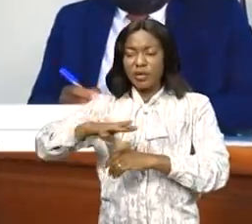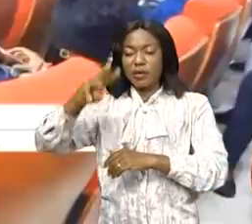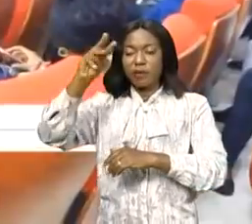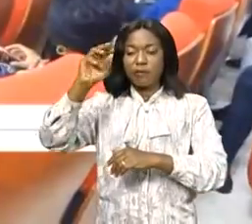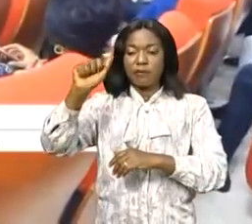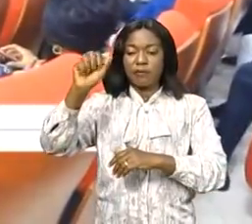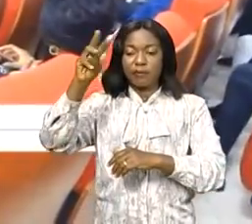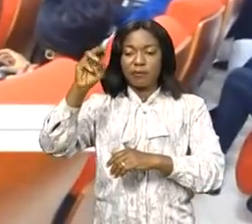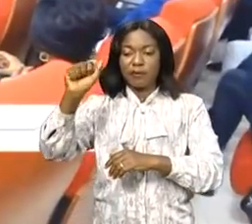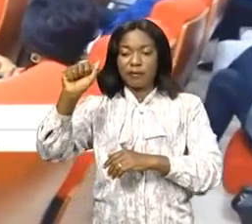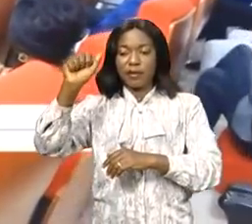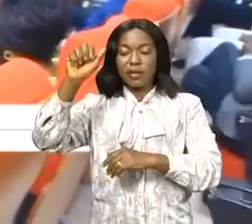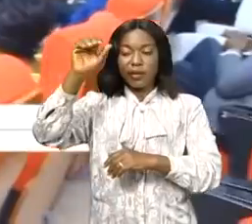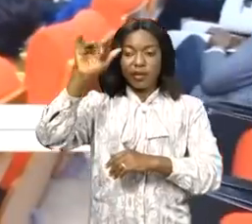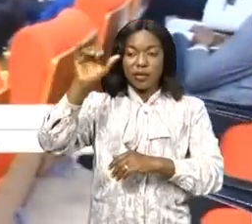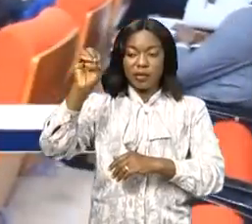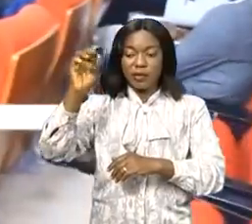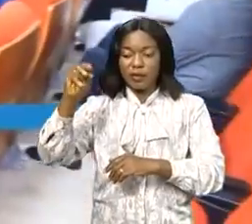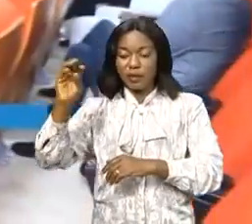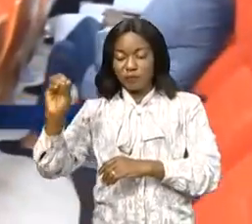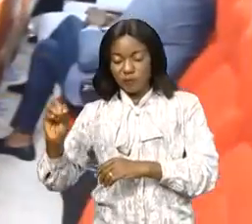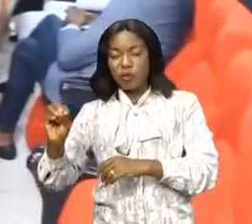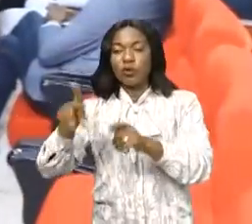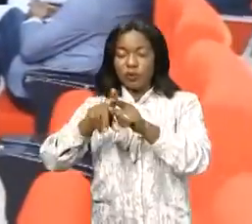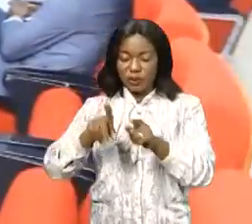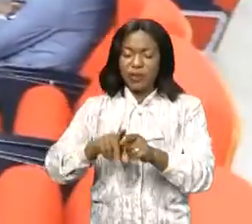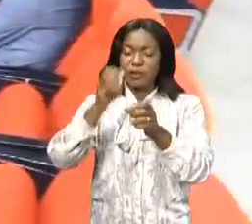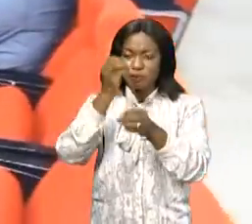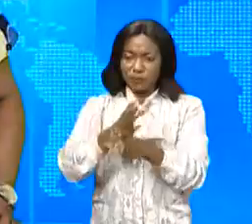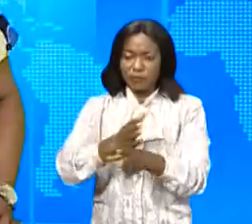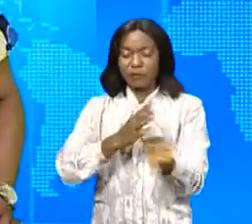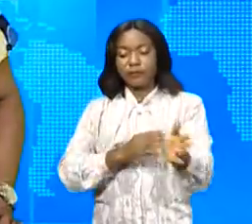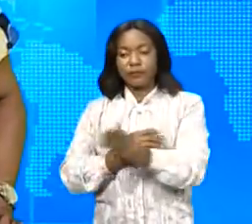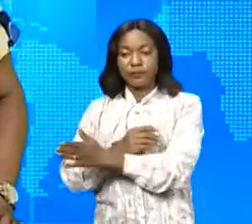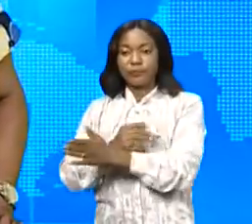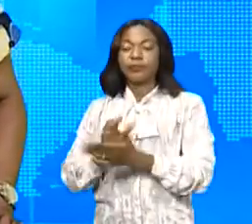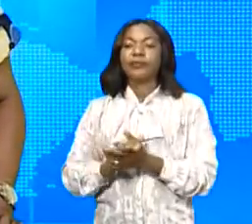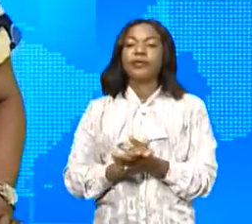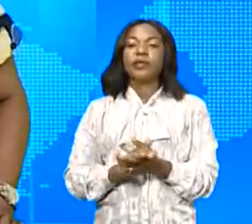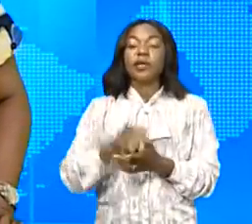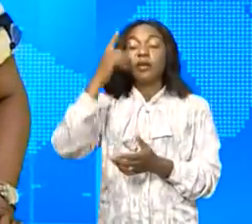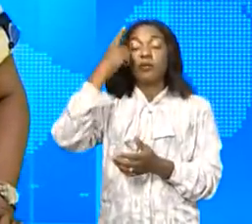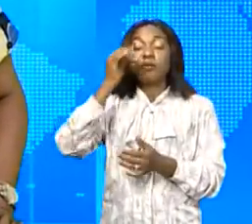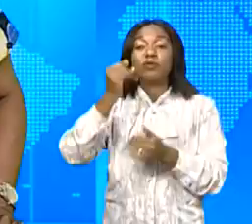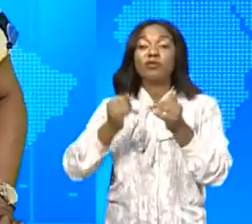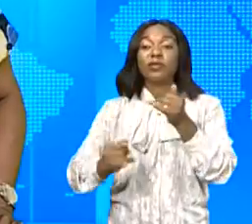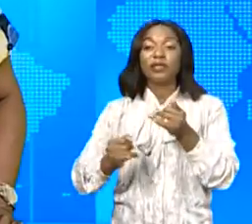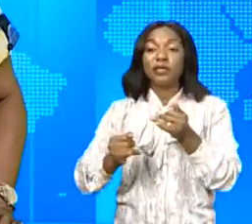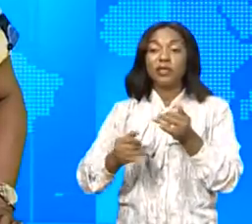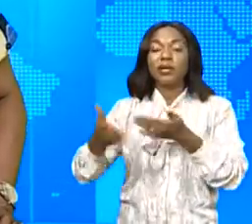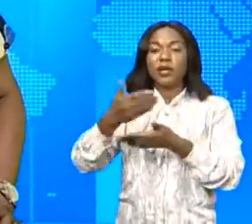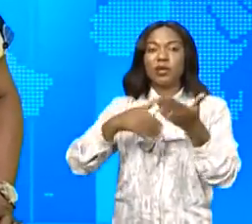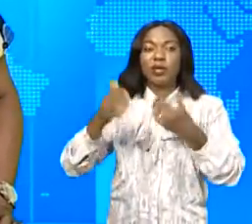BSECO, la modernisation et le développement de la RDC sont bien garantis. Et avant de nous quitter, allons dans le